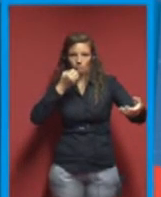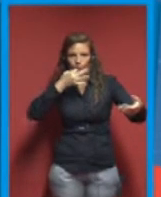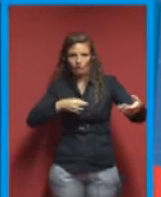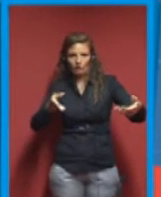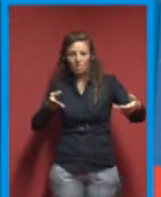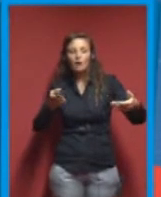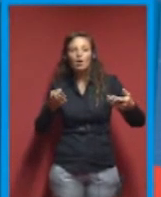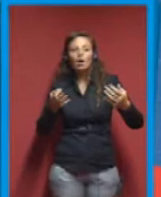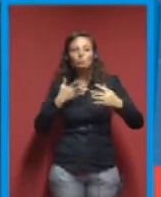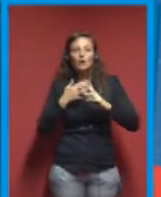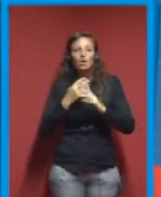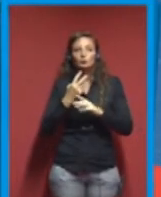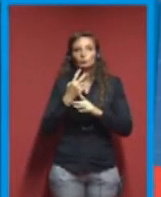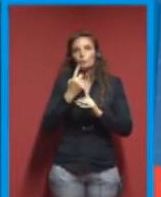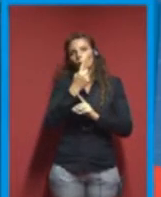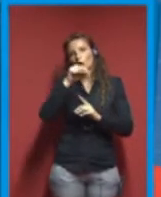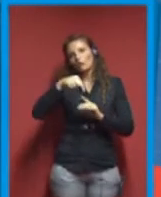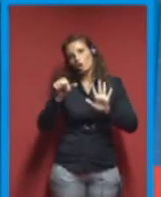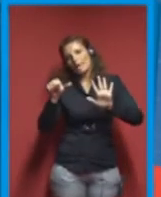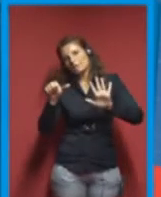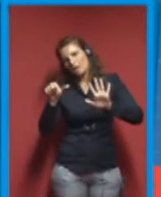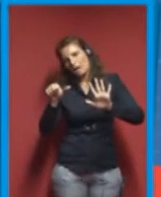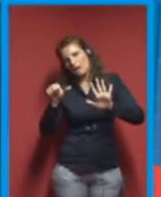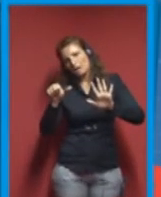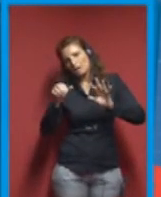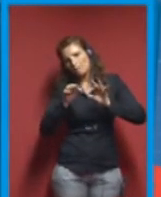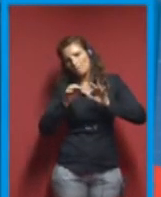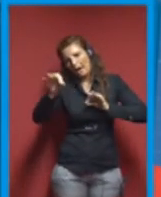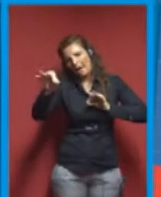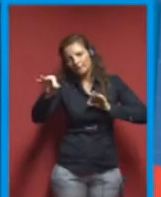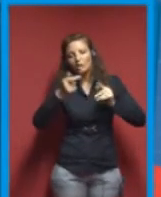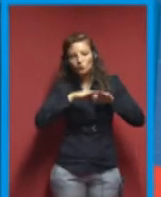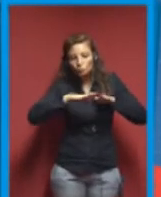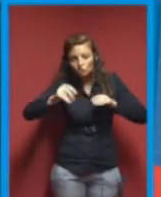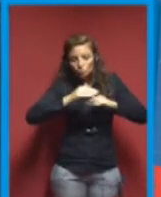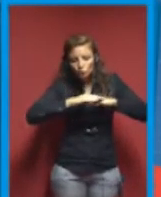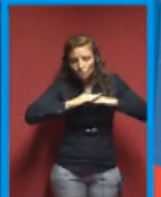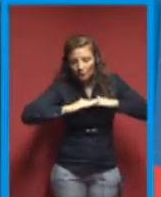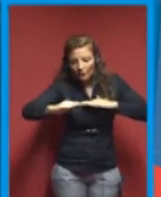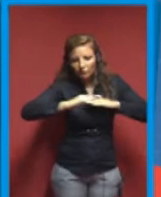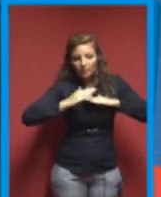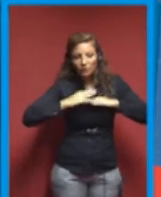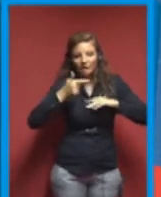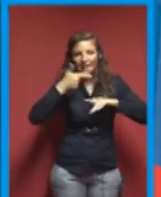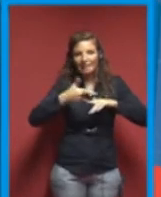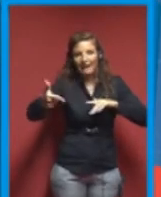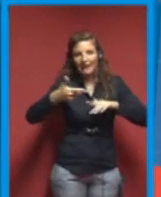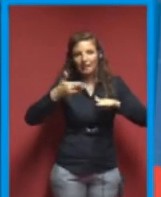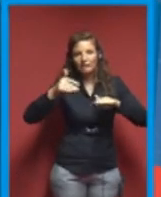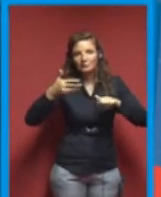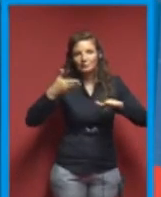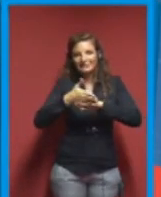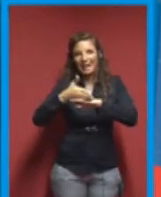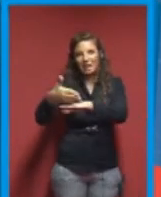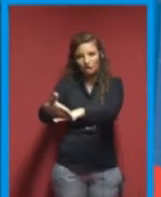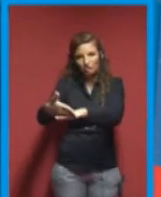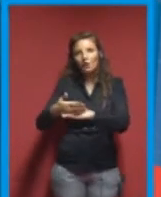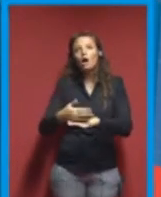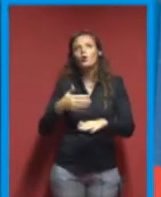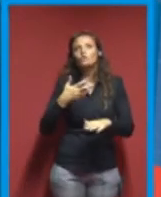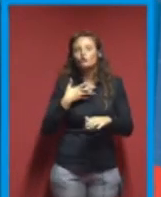sistema